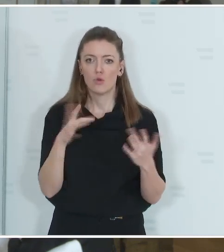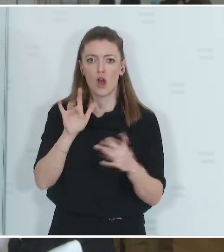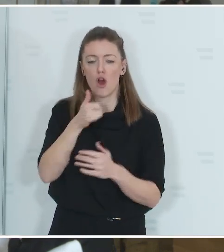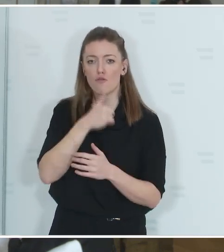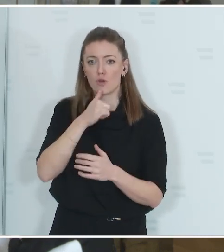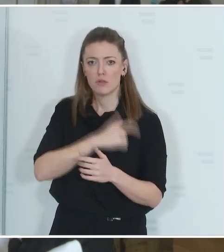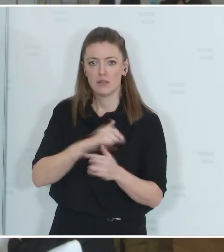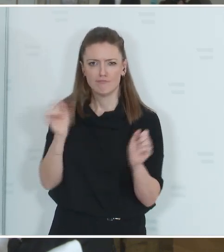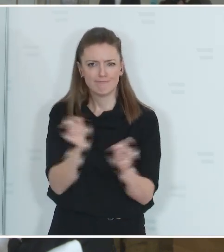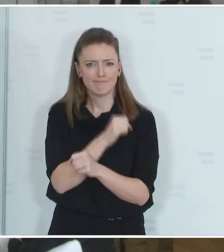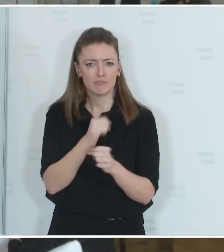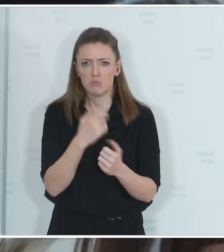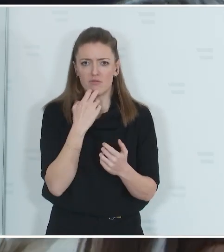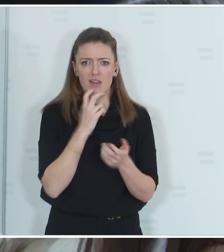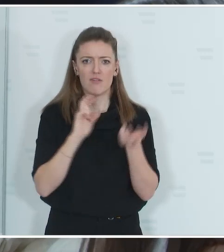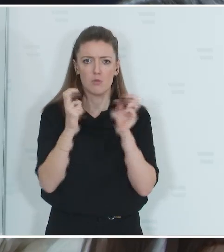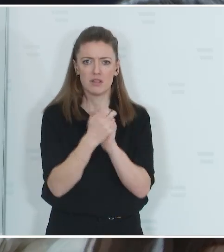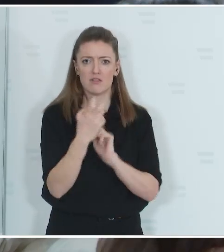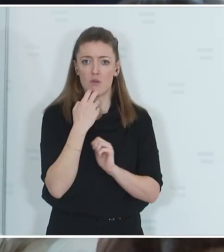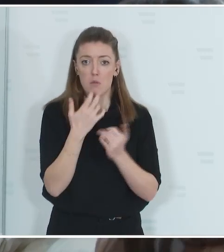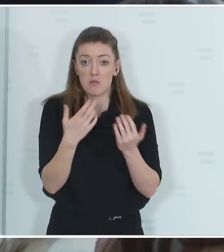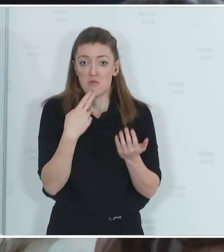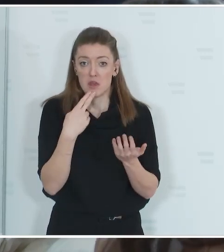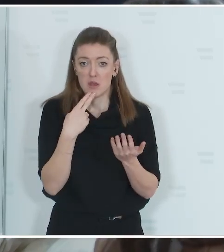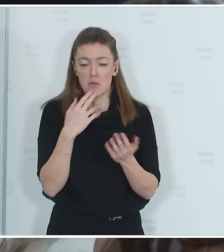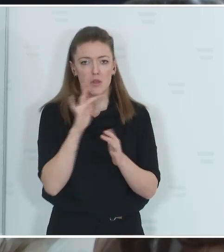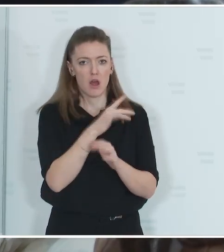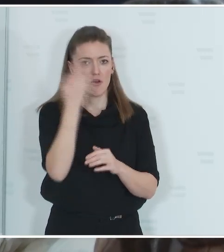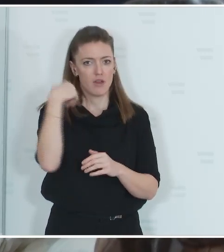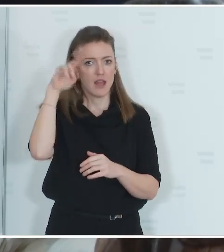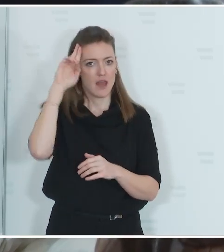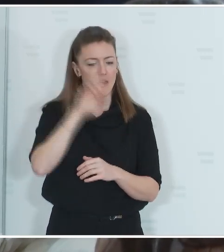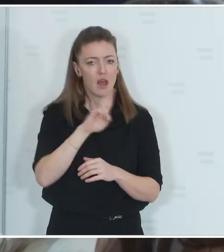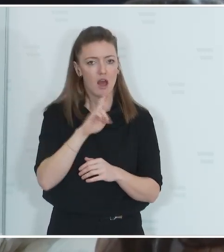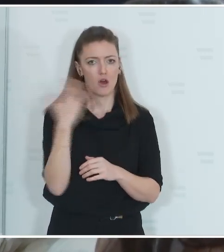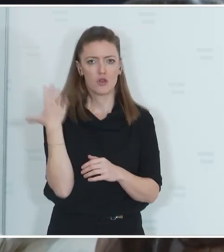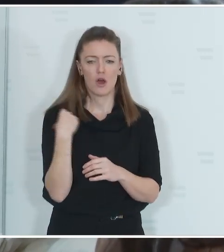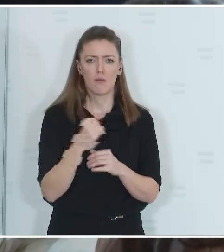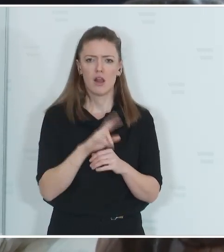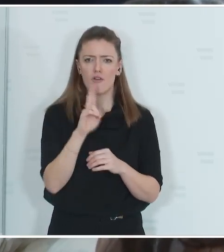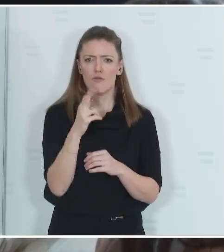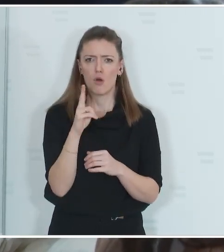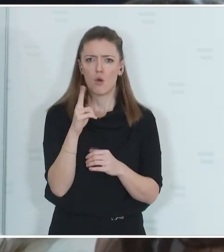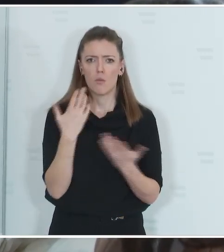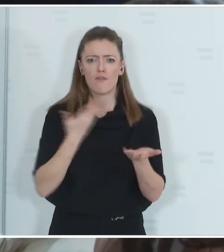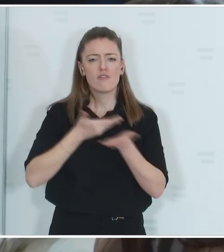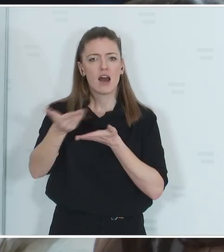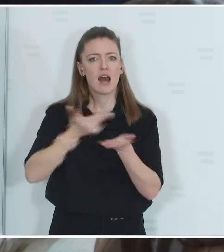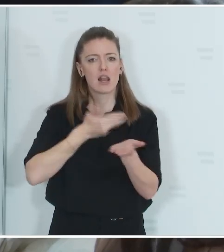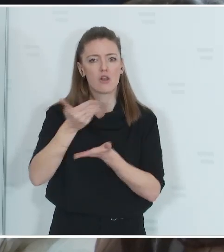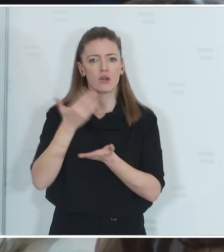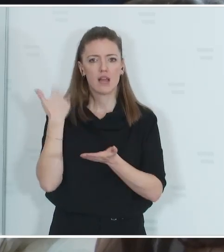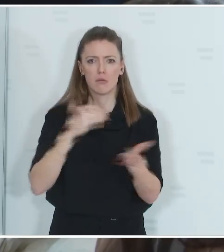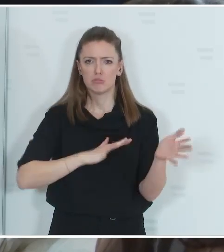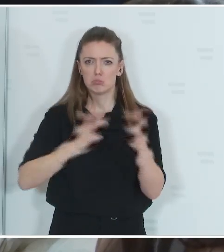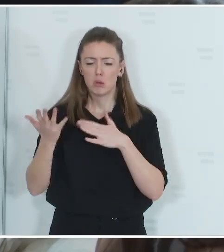geht es nicht, mit wem wollen Sie denn das umsetzen? Und an den Herrn Rauch noch einmal, warum sind denn die Verhandlungen damals